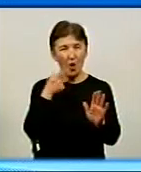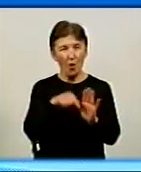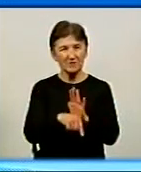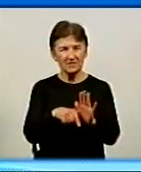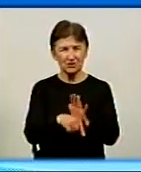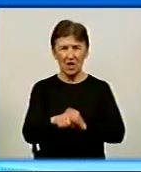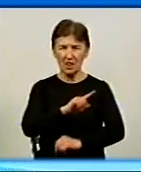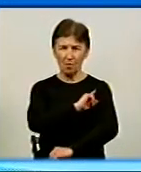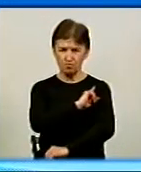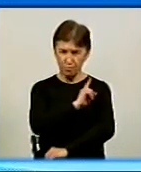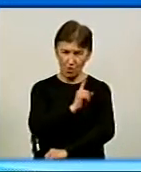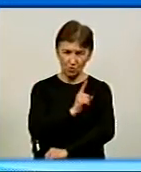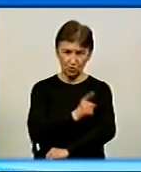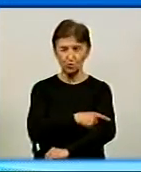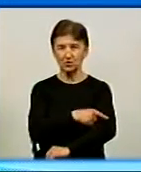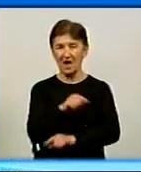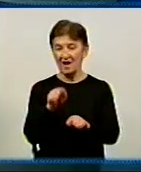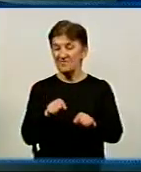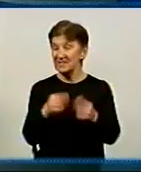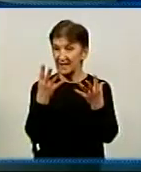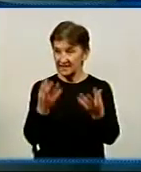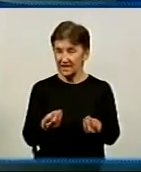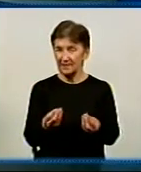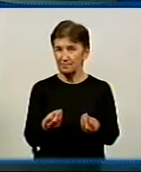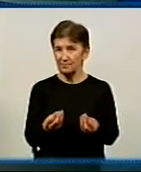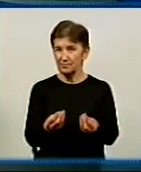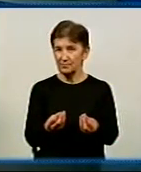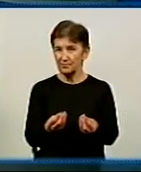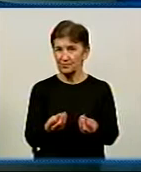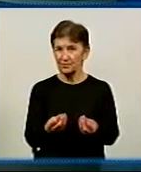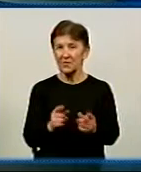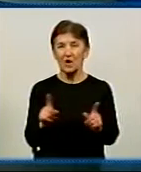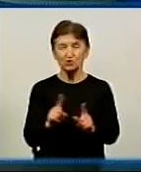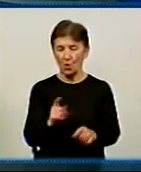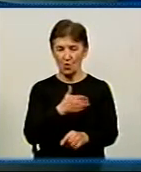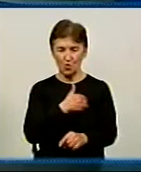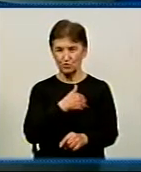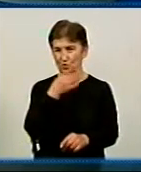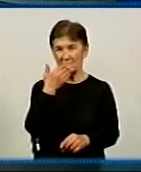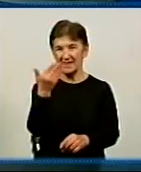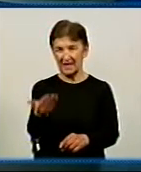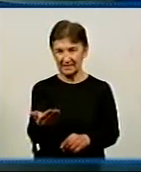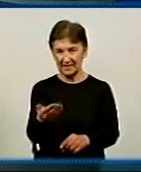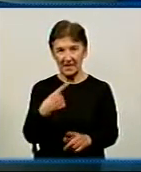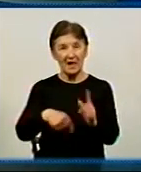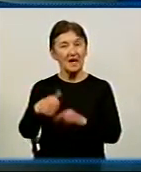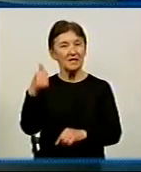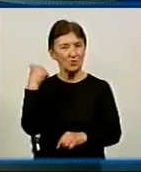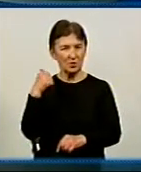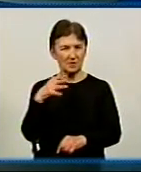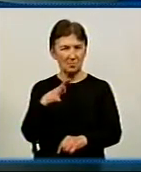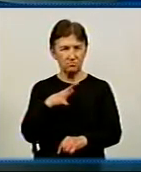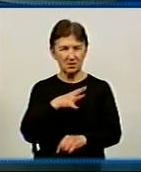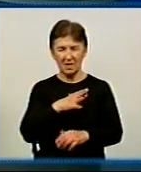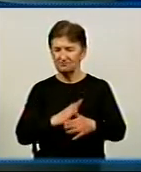і сильно, саме в ці дні, коли триває школа капеланів. А я про що хочу питати. Тоді була гаряча військова